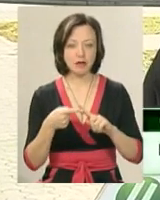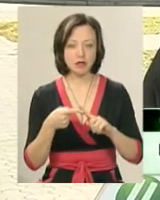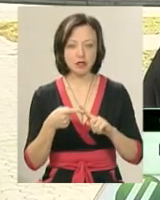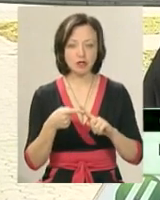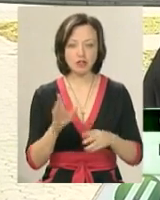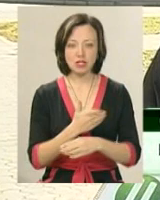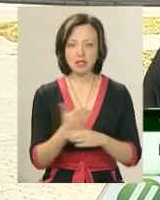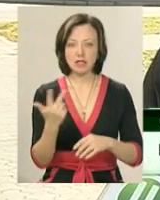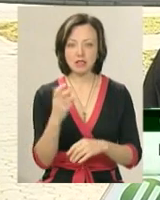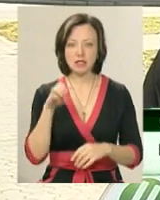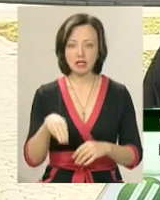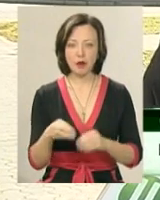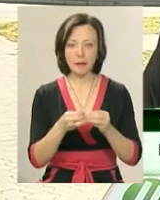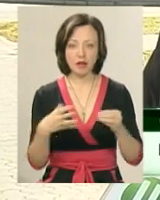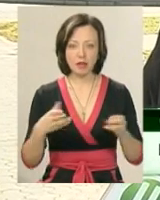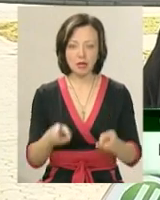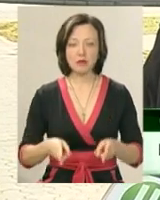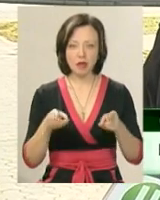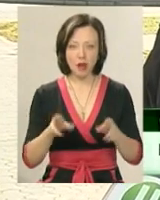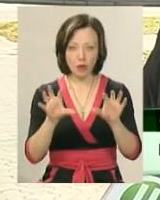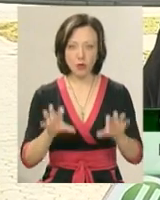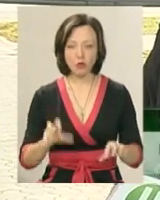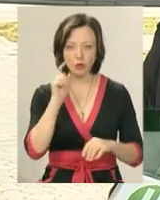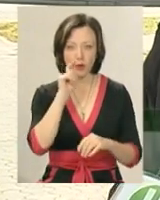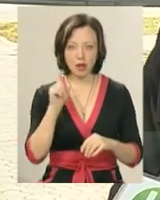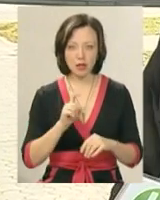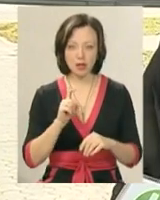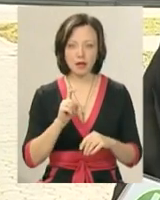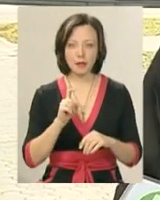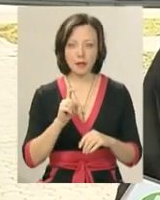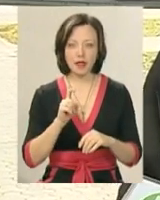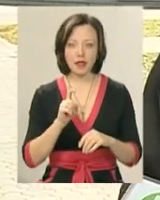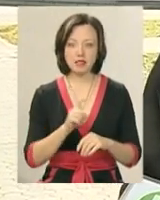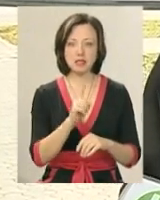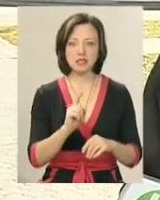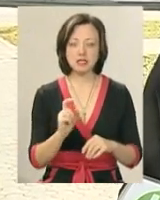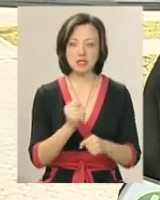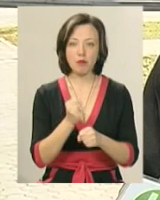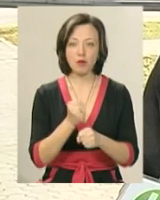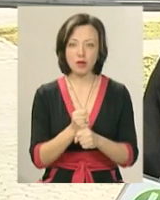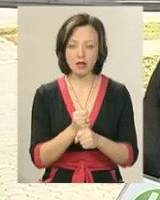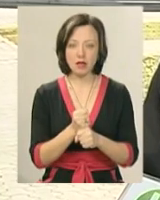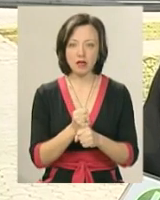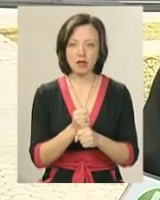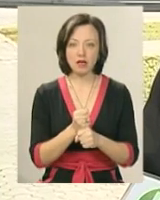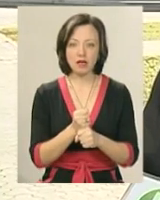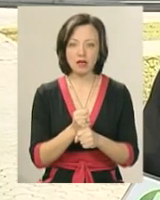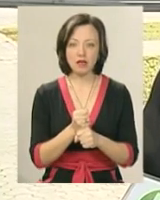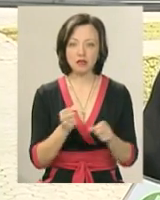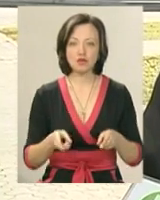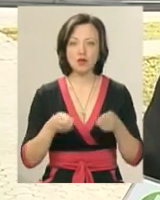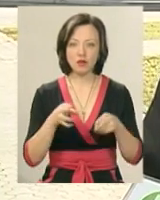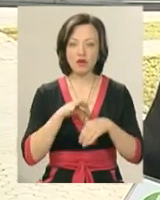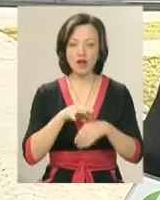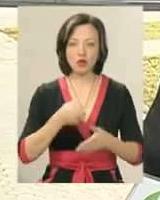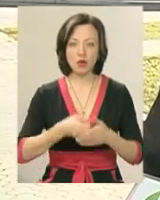із них – це частина, третя стаття 15 Кримінального кодексу України за подіяння злочину і доведення